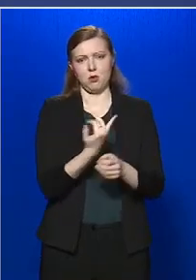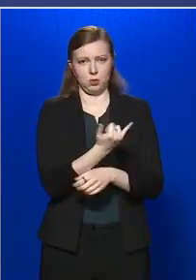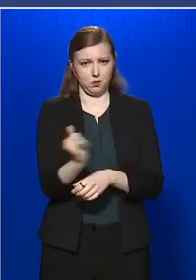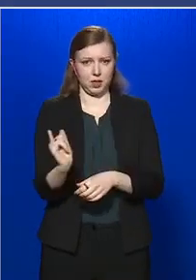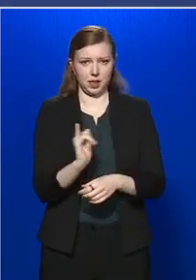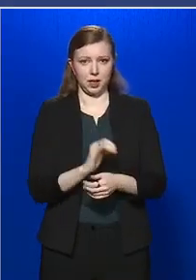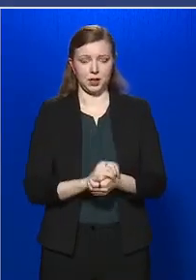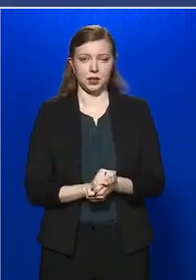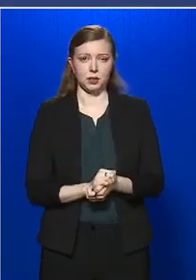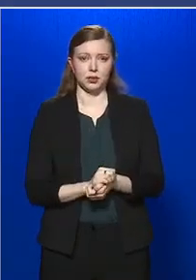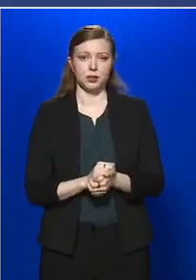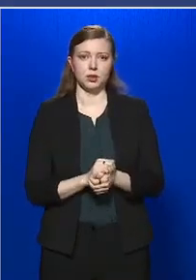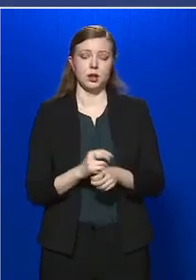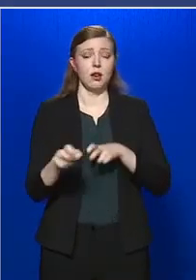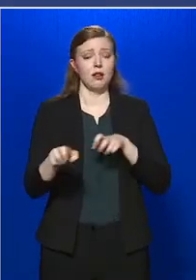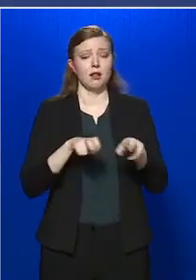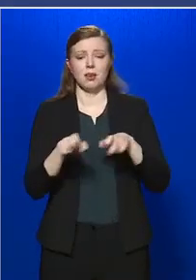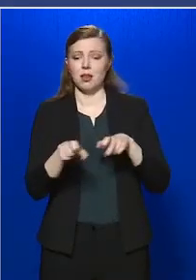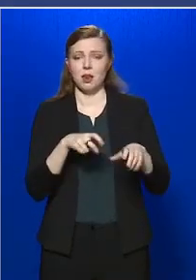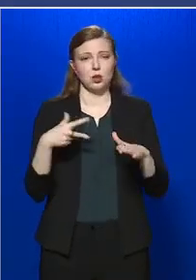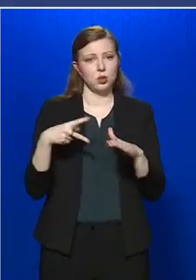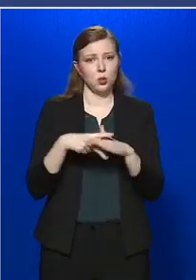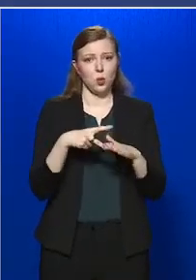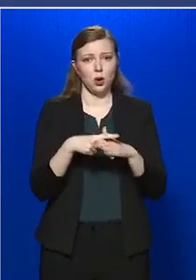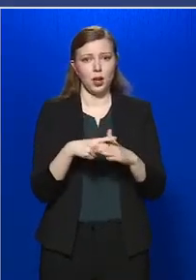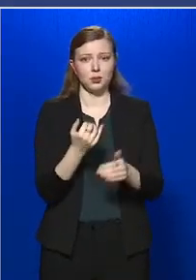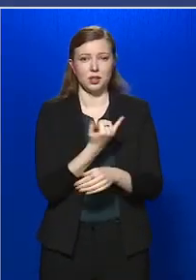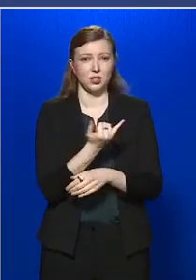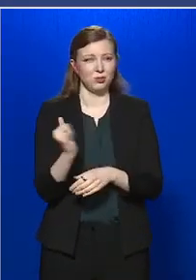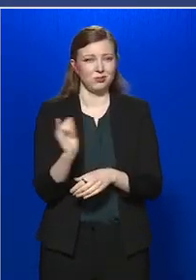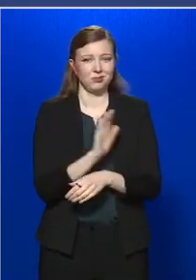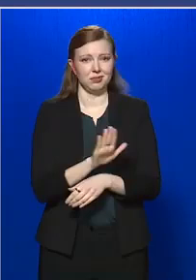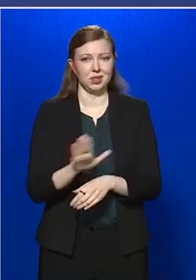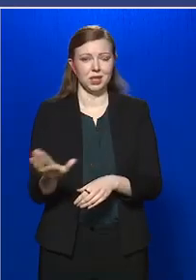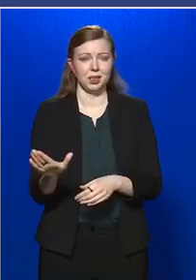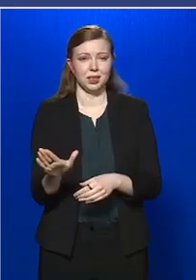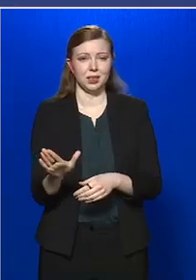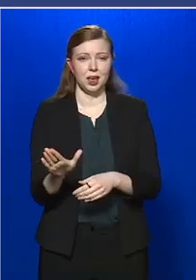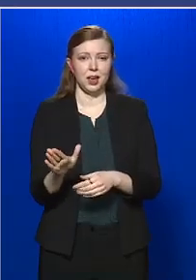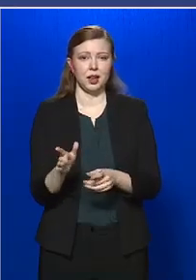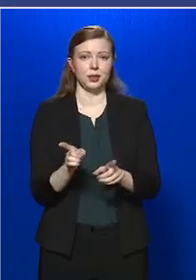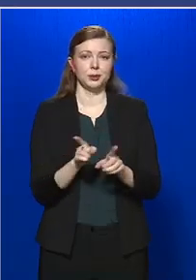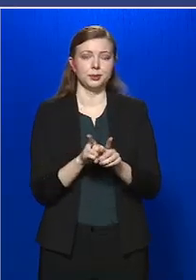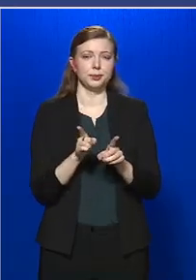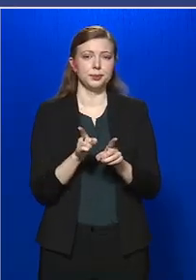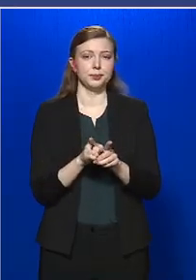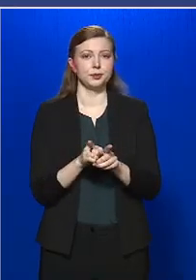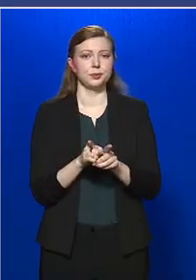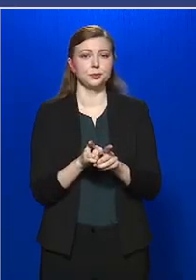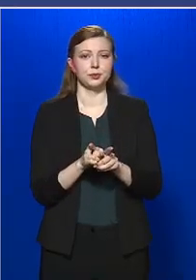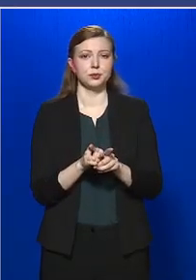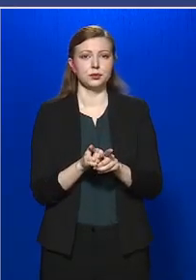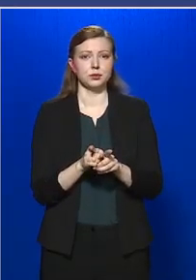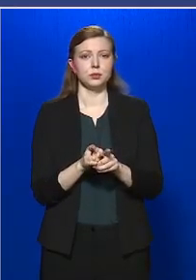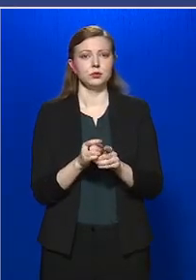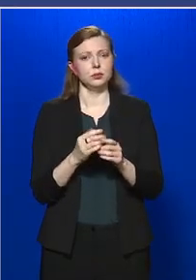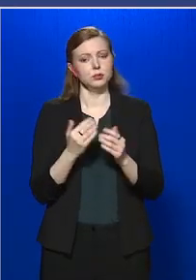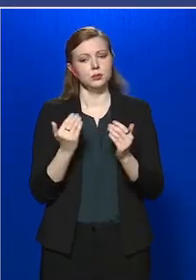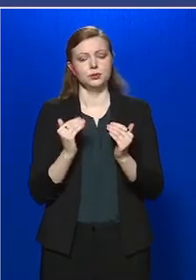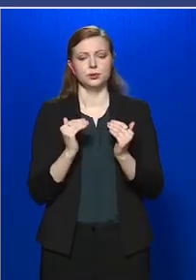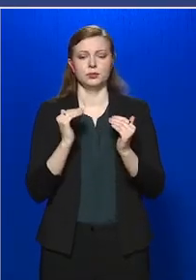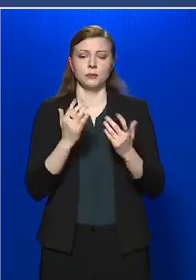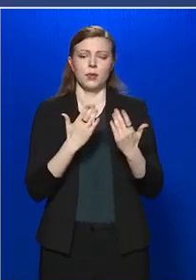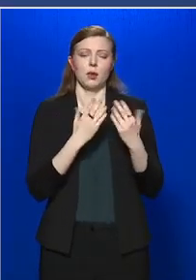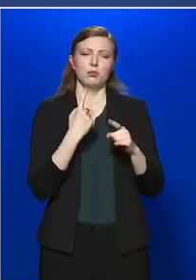A kiárási korlátozás mindenki számára egy fokozott